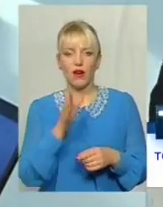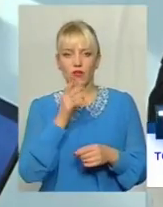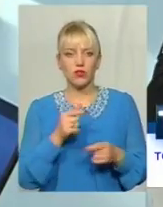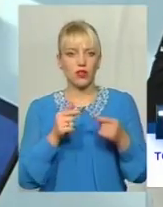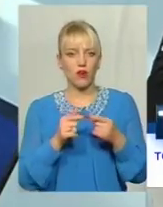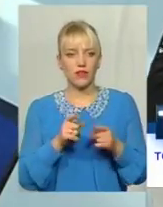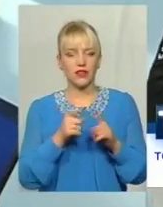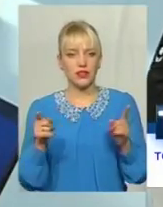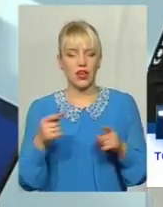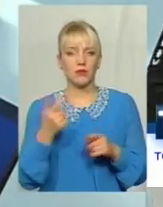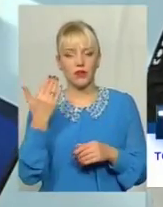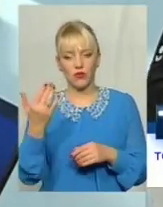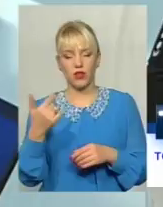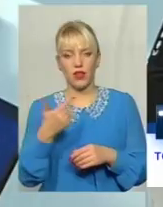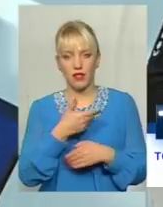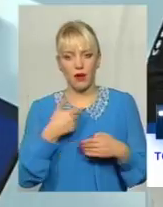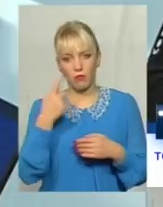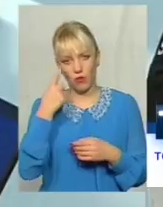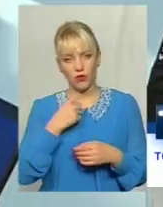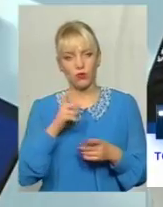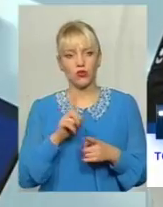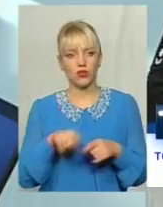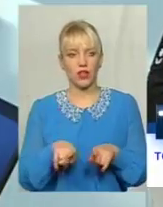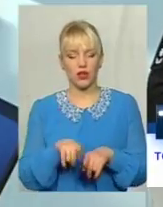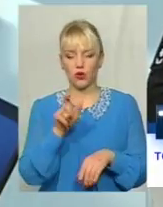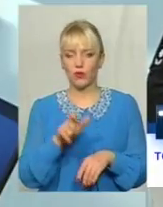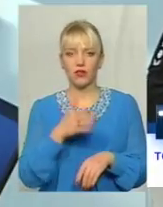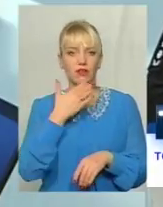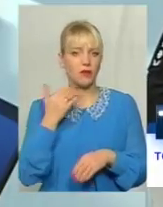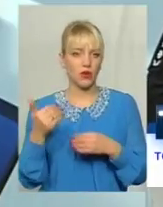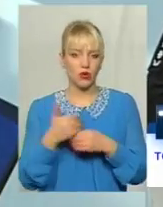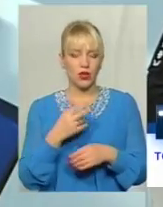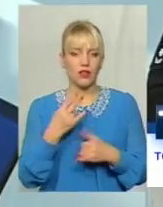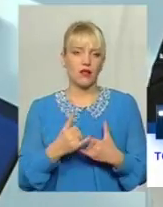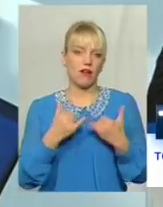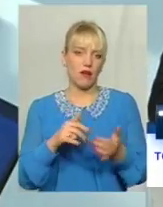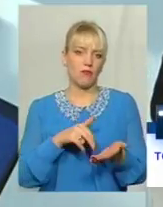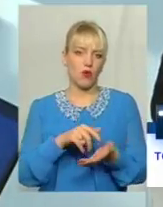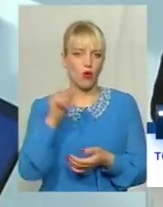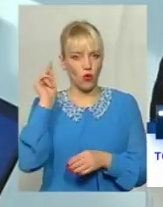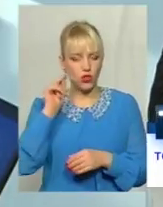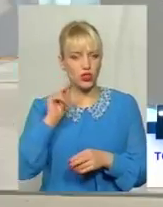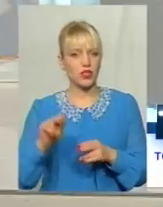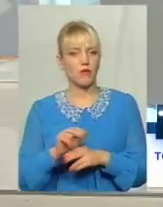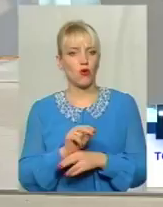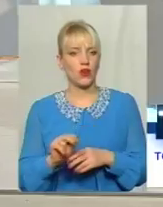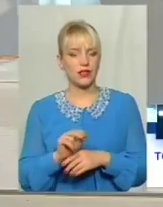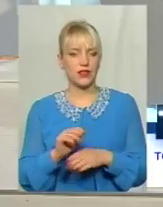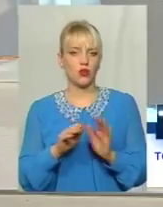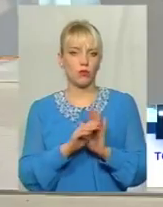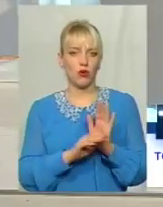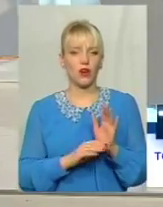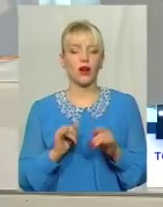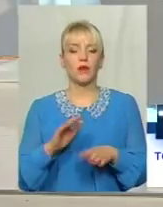вони нам повідомляють, що такий-то такий-то громадянин не прибув для проходження корекційної програми Після цього працівники поліції